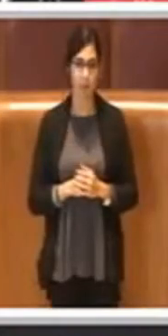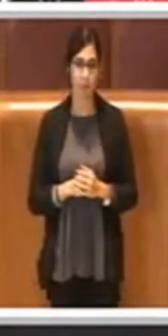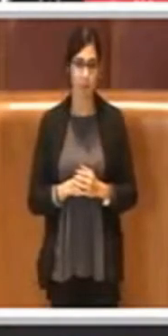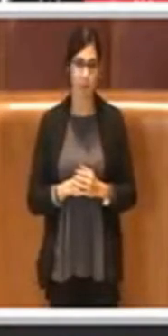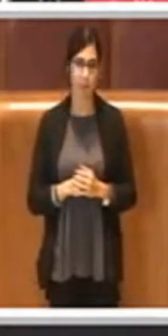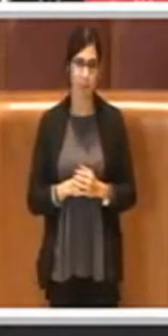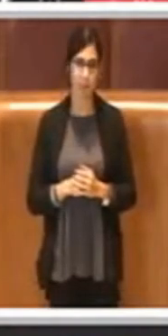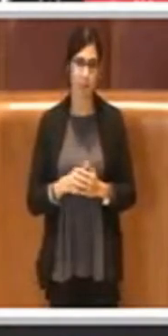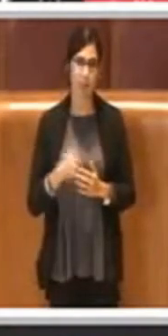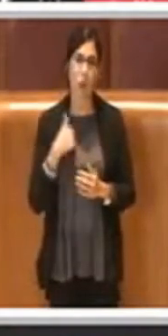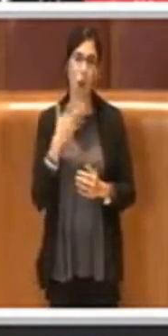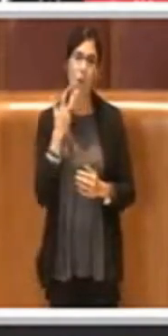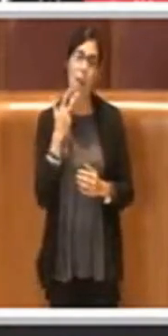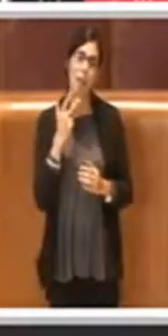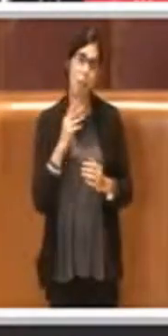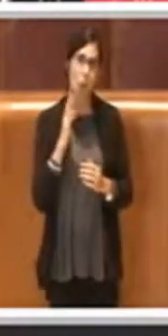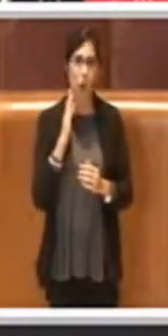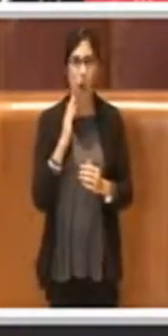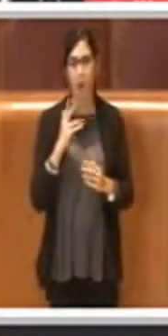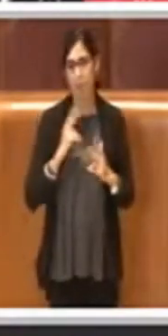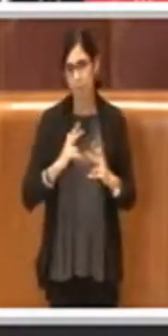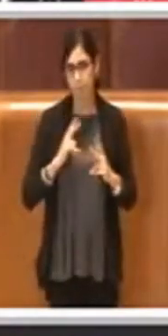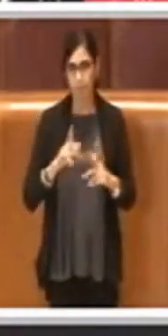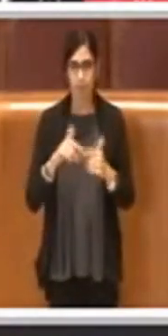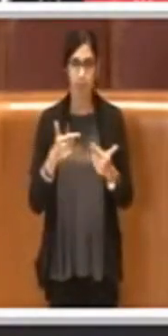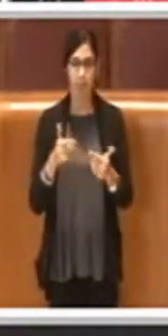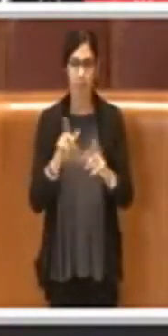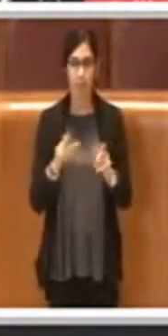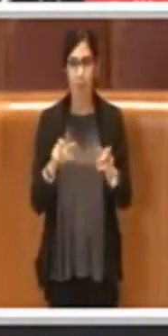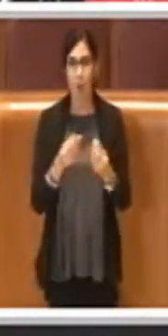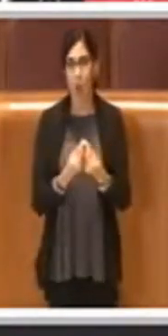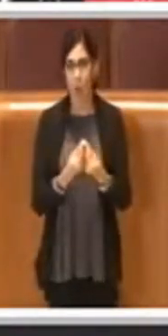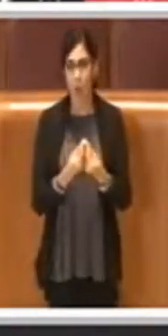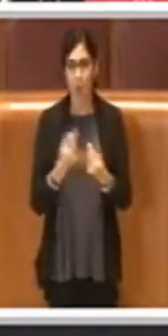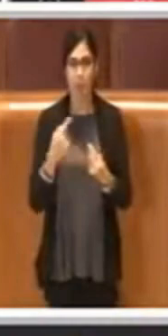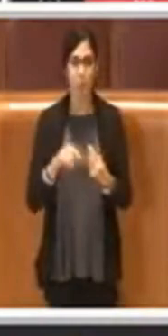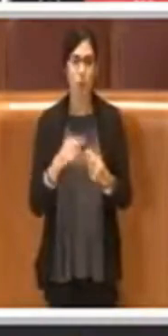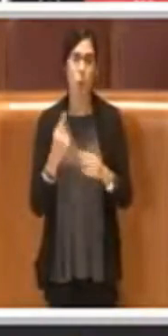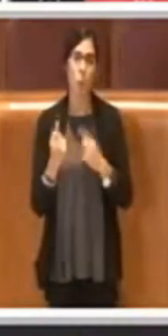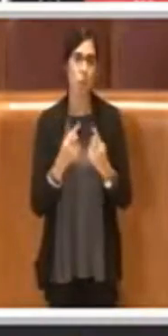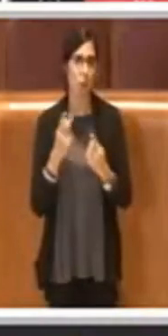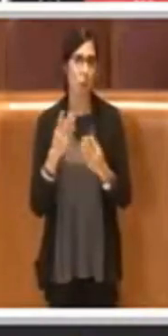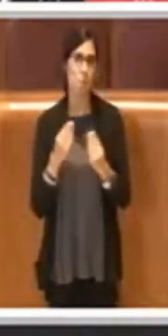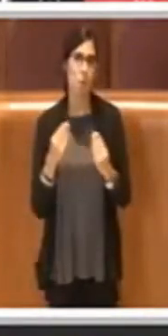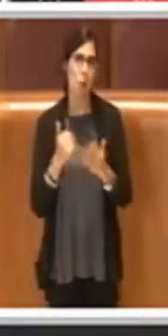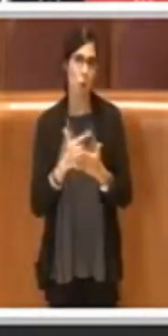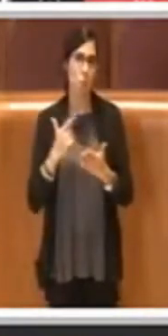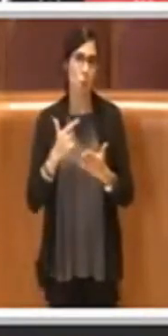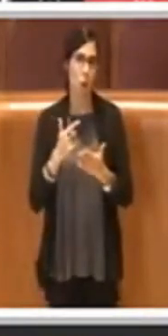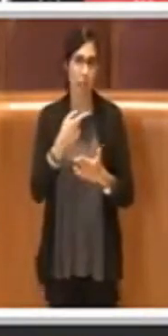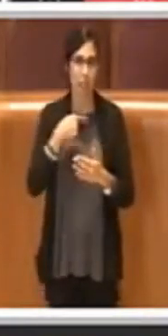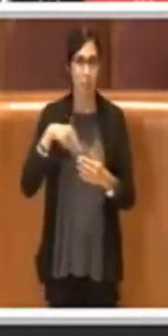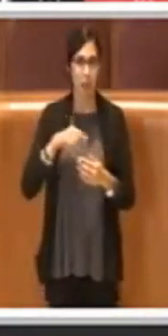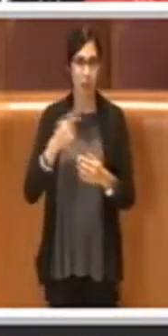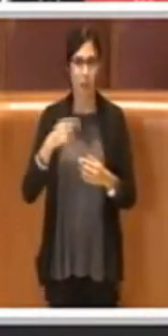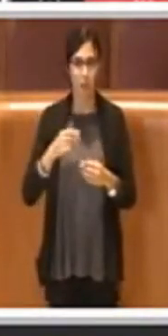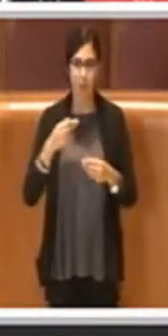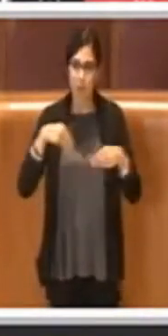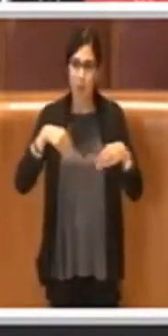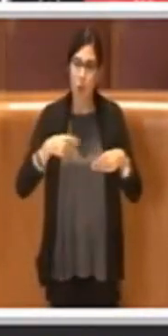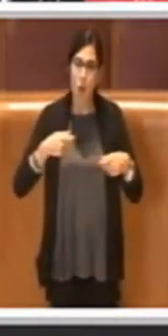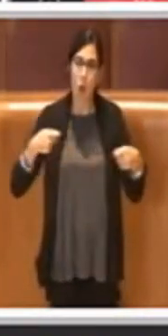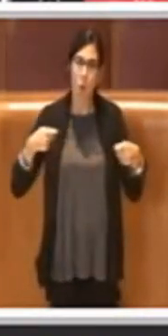Vorrei rassicurare i colleghi, è una questione molto importante per noi quella della compartecipazione